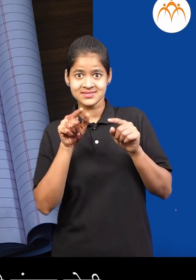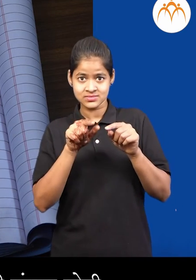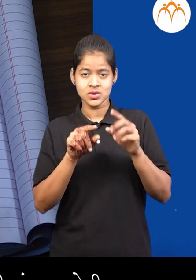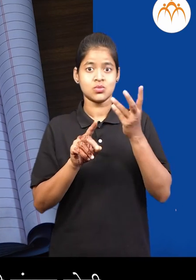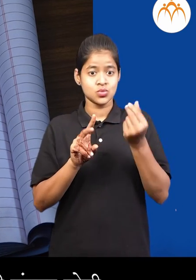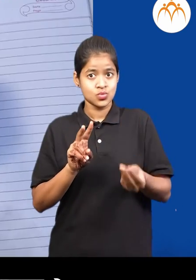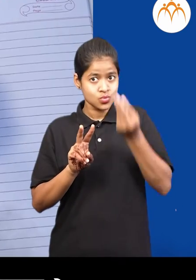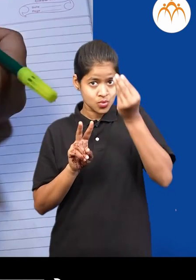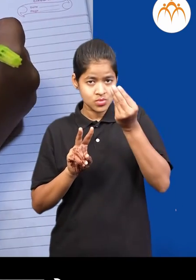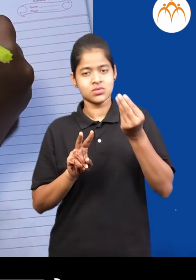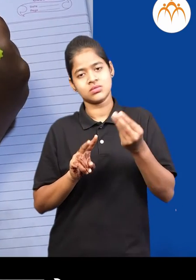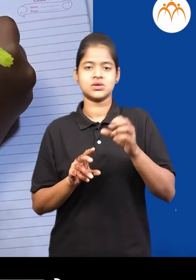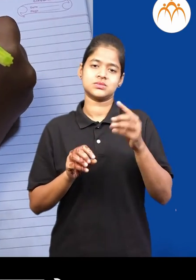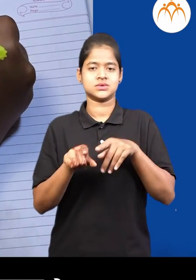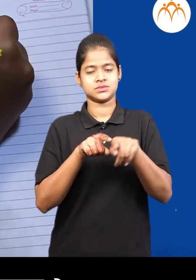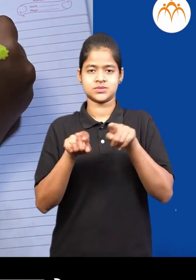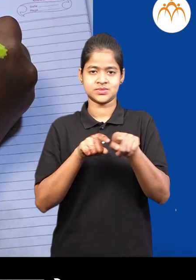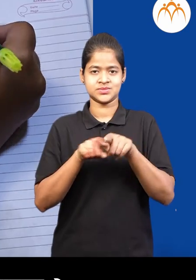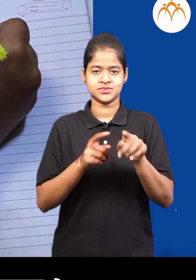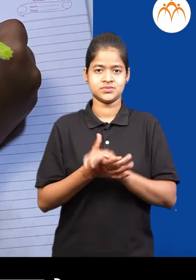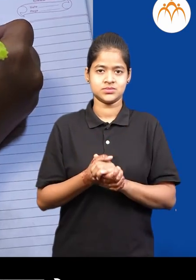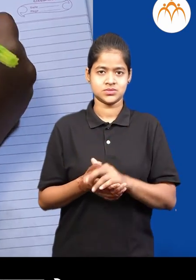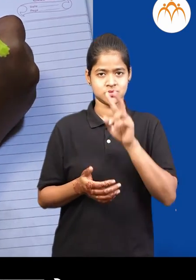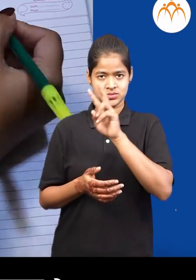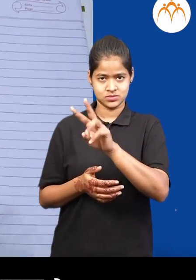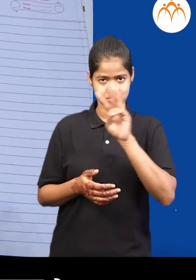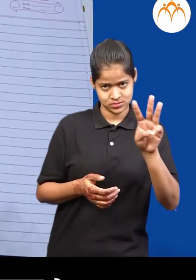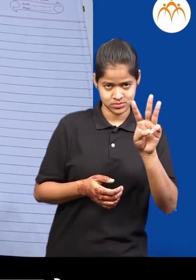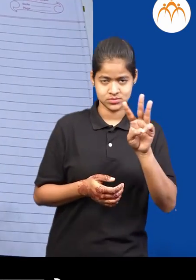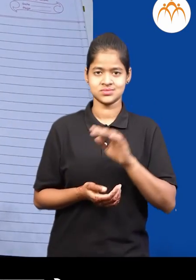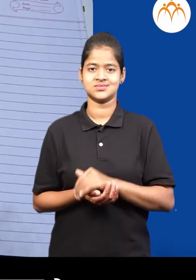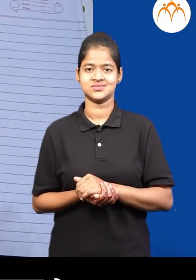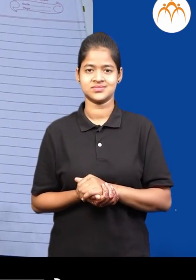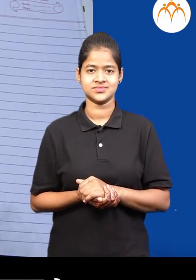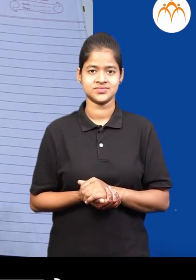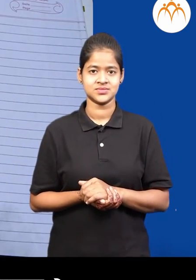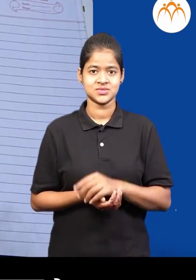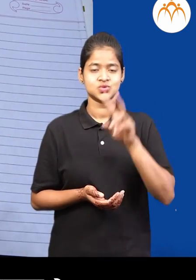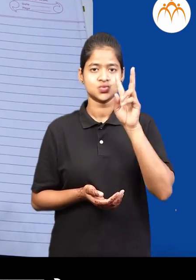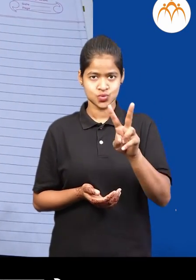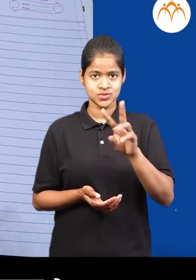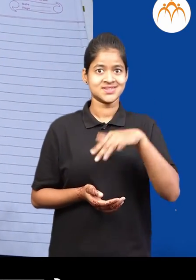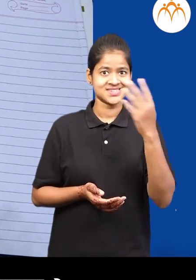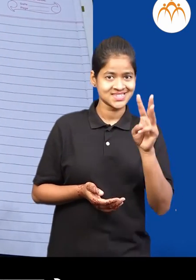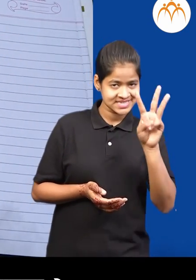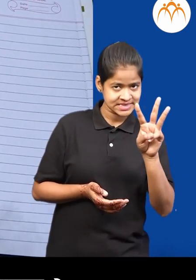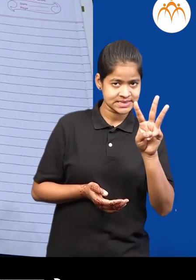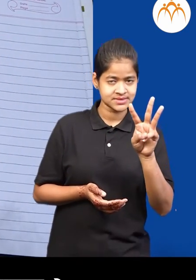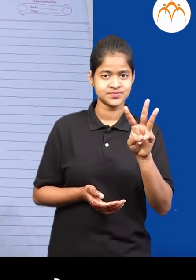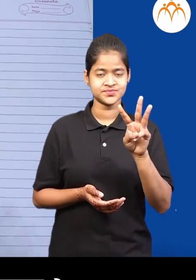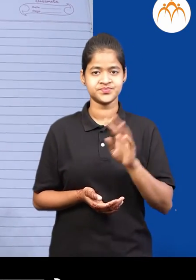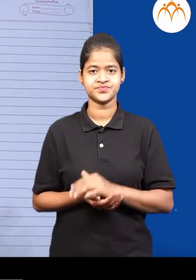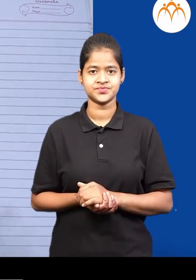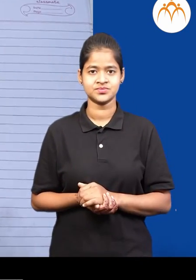संख्या मोठी उदालनार्थ संख्या 1 तेविस दशक 2 एकक